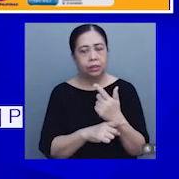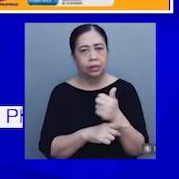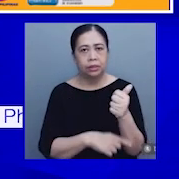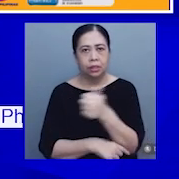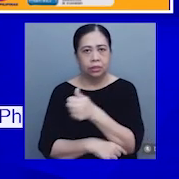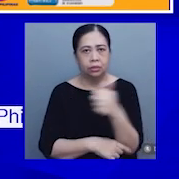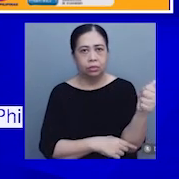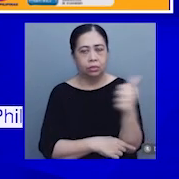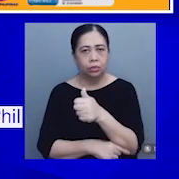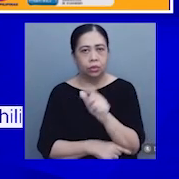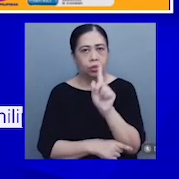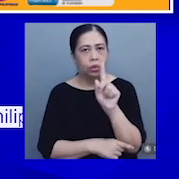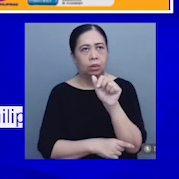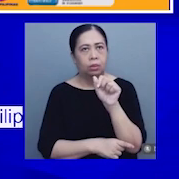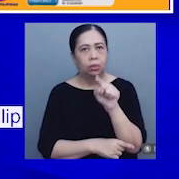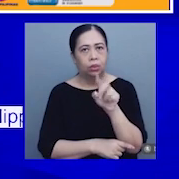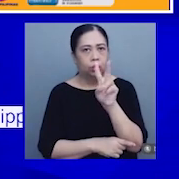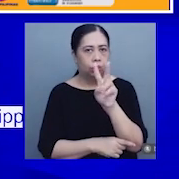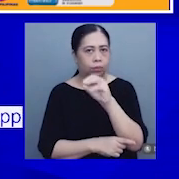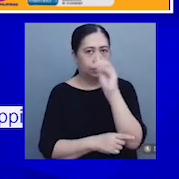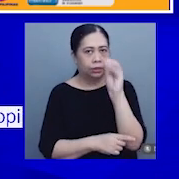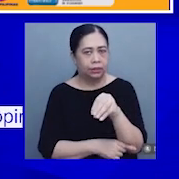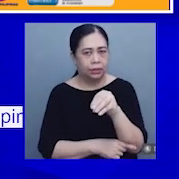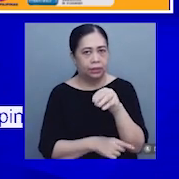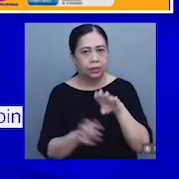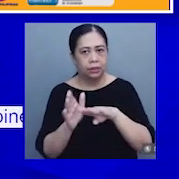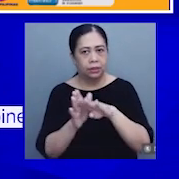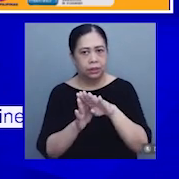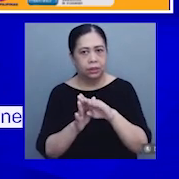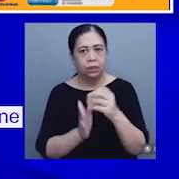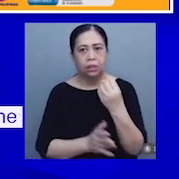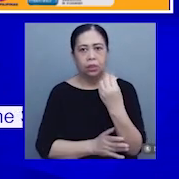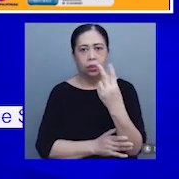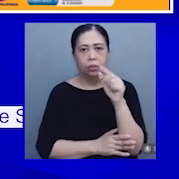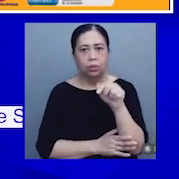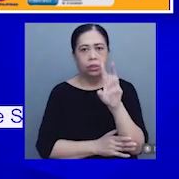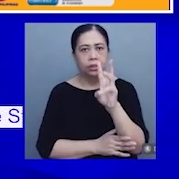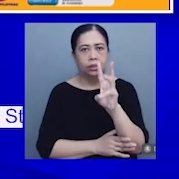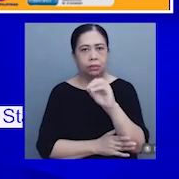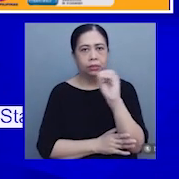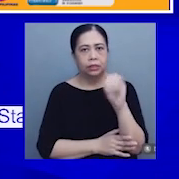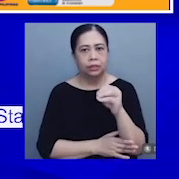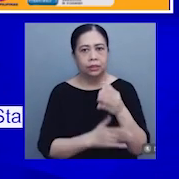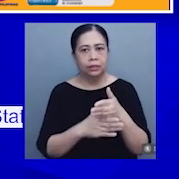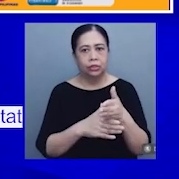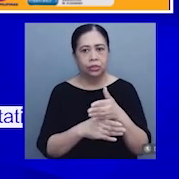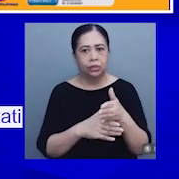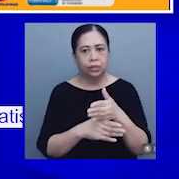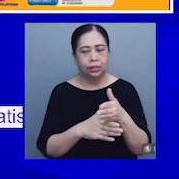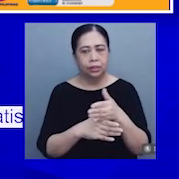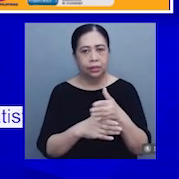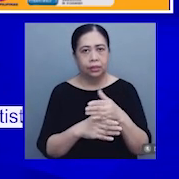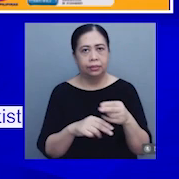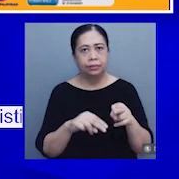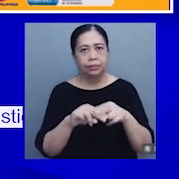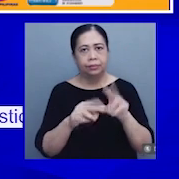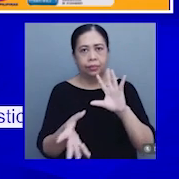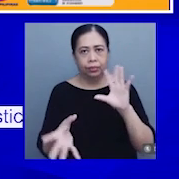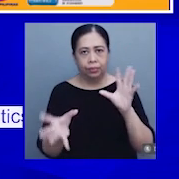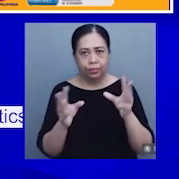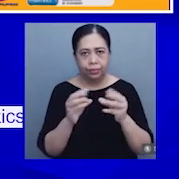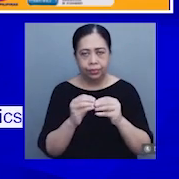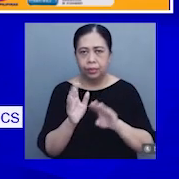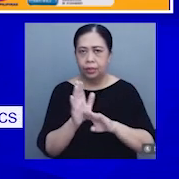na may 1.2% inflation at 12.6% share sa pagtaas ng pangkalatang inflation.